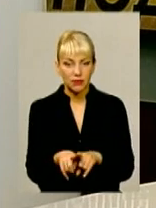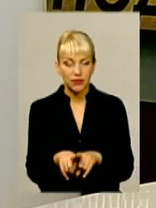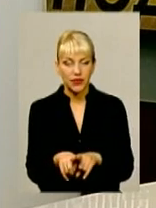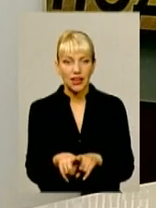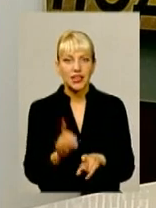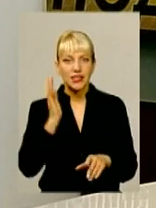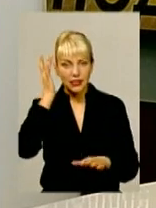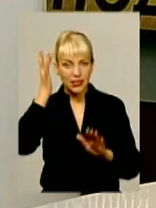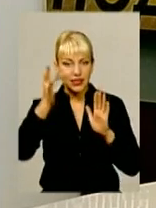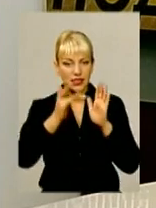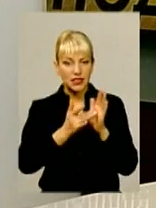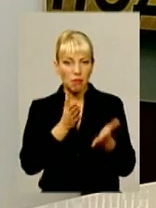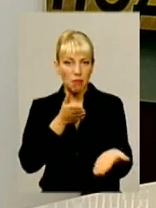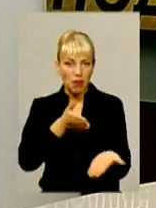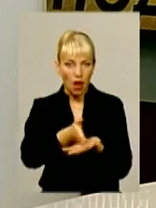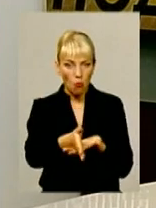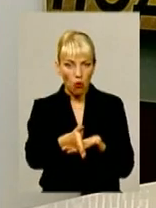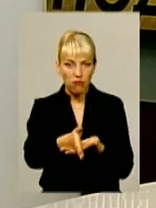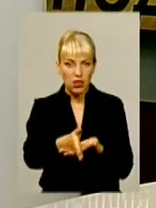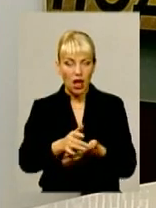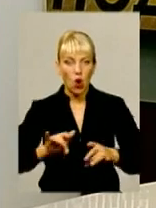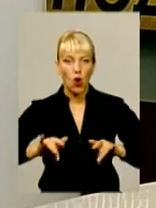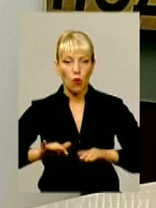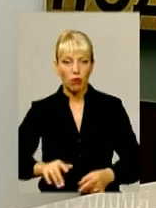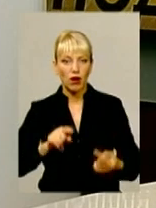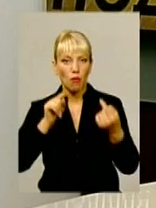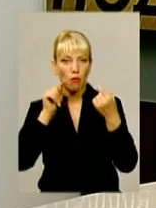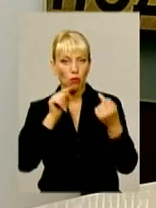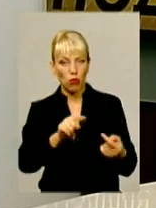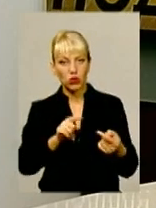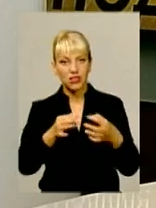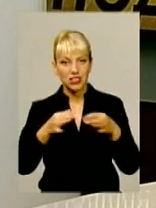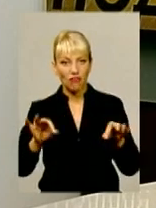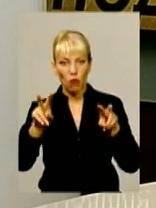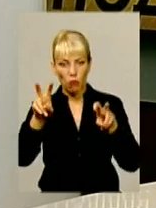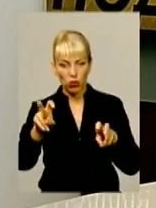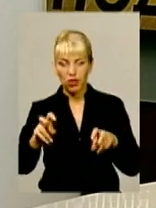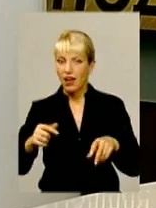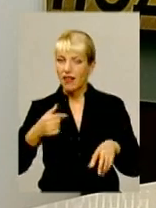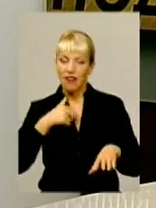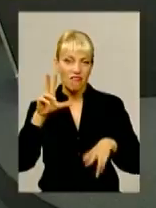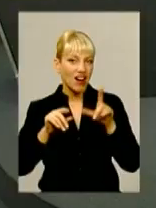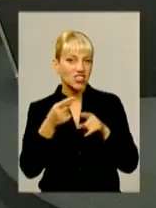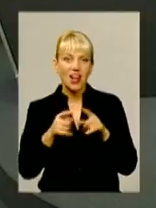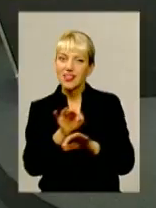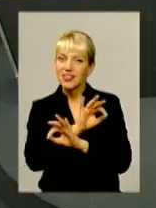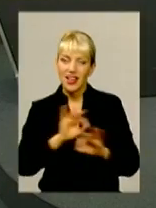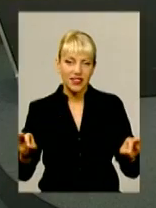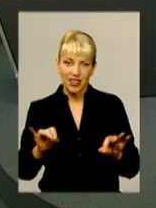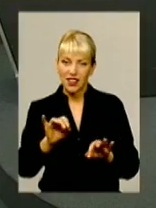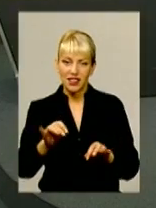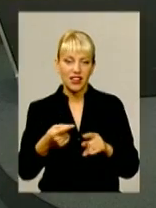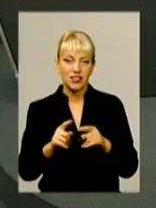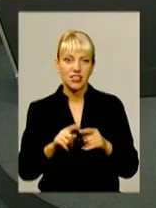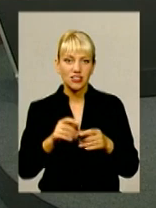цілеспрямована кампанія сьогодні проти однієї з політичних сил свободи. Я не ідеалізую цю силу. мене теж багато Вважаєте, що все це пов'язано із виборами?